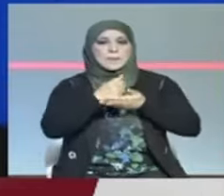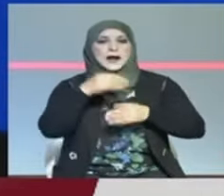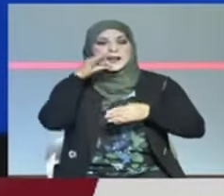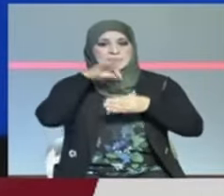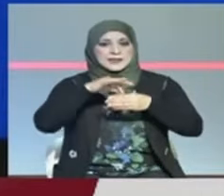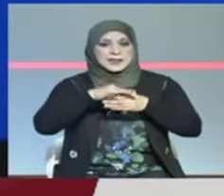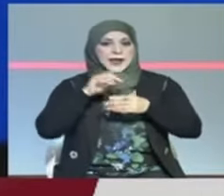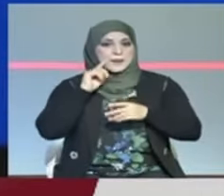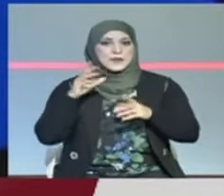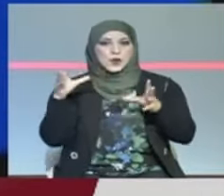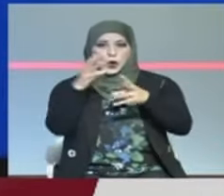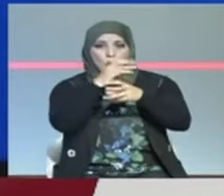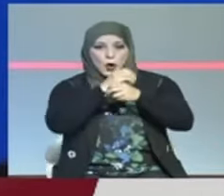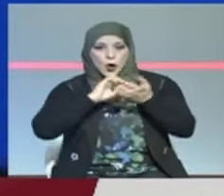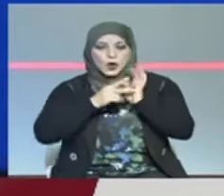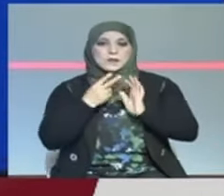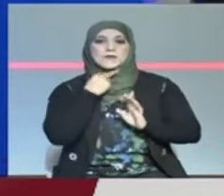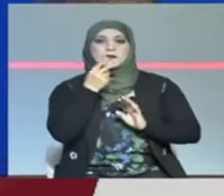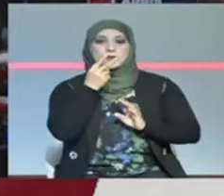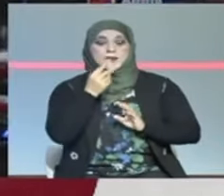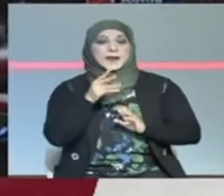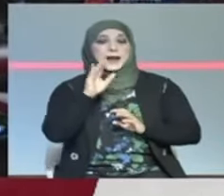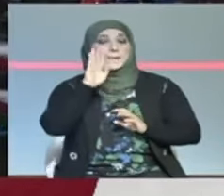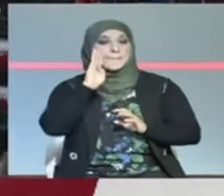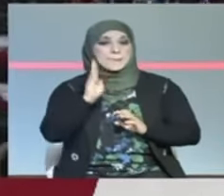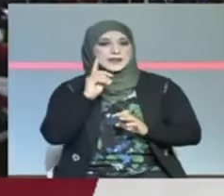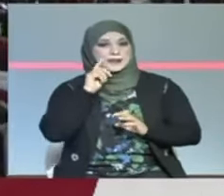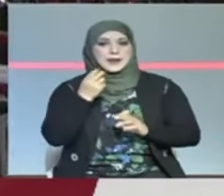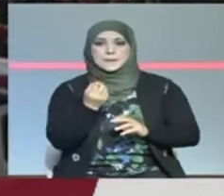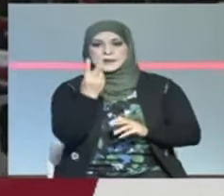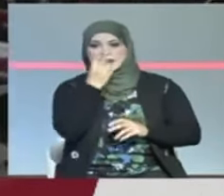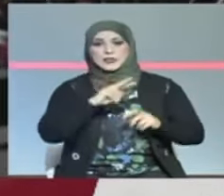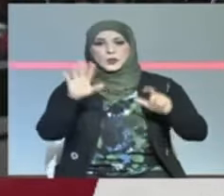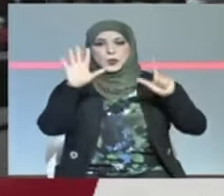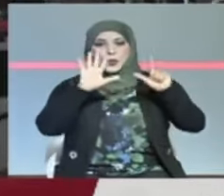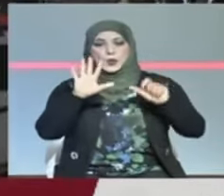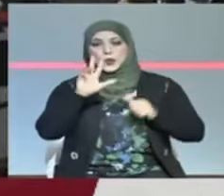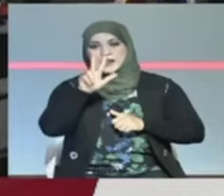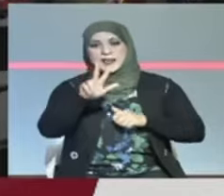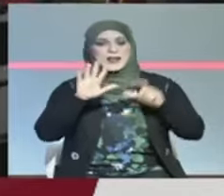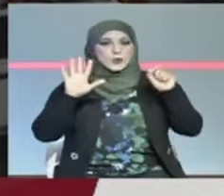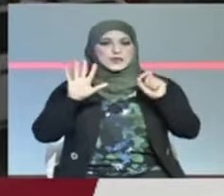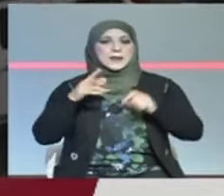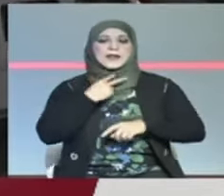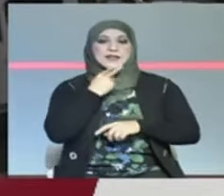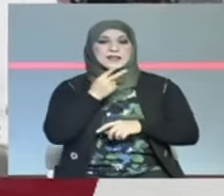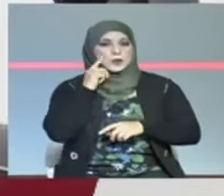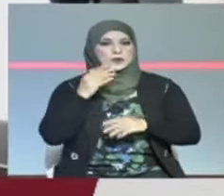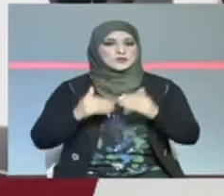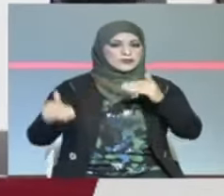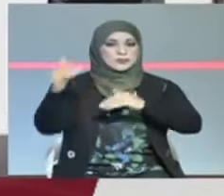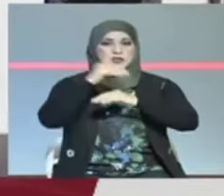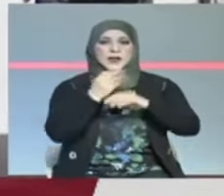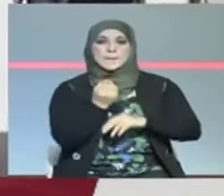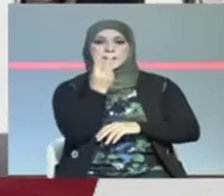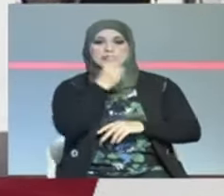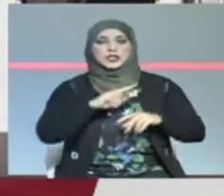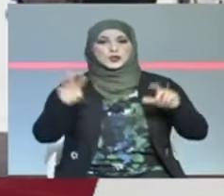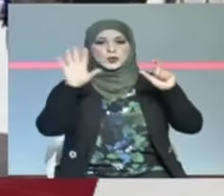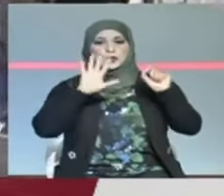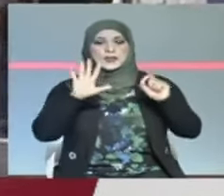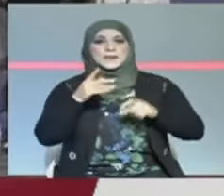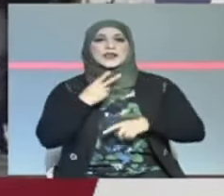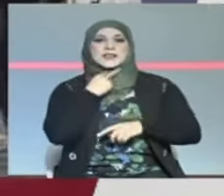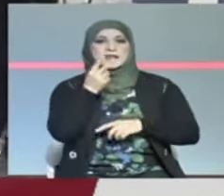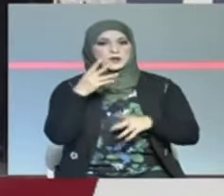ليصل مجموعة صوات الديمقراطي بايدن مائتين وثلاثة وسبعين صوتا ويتجاوز المائتين وسبعين صوتا